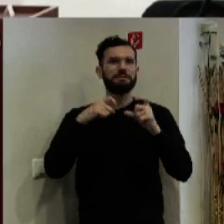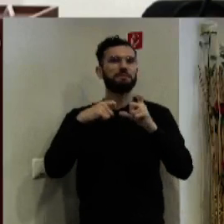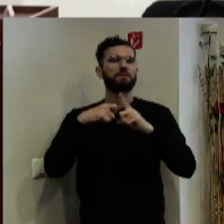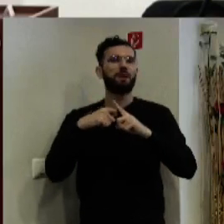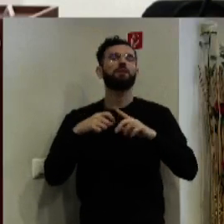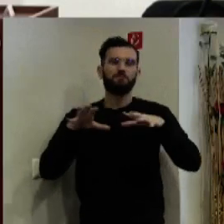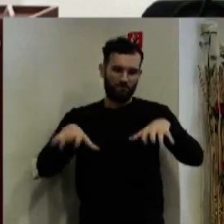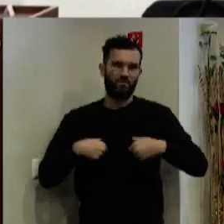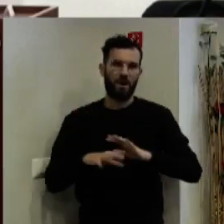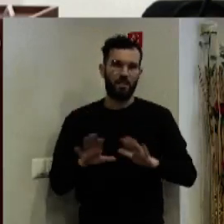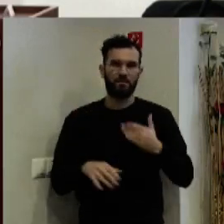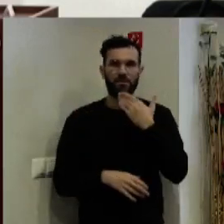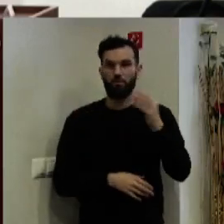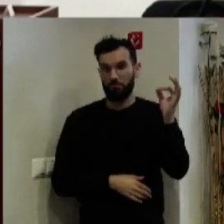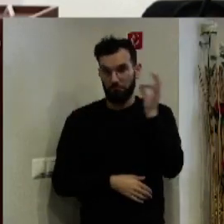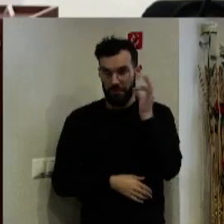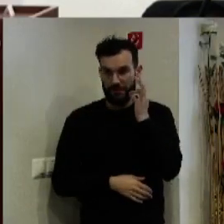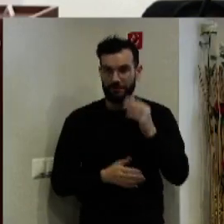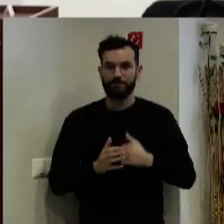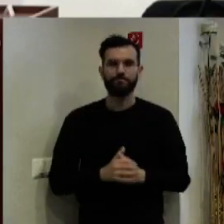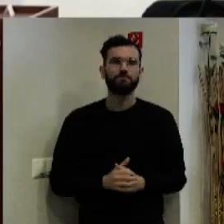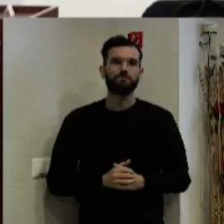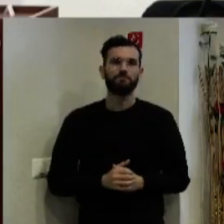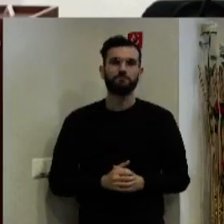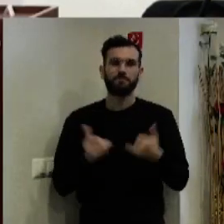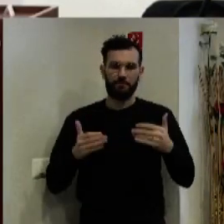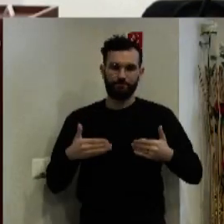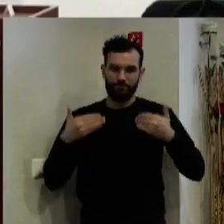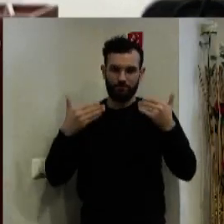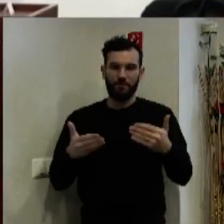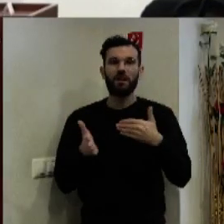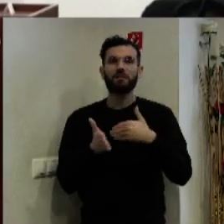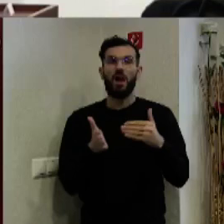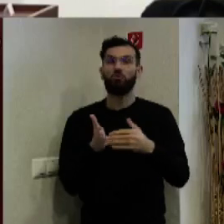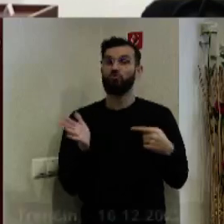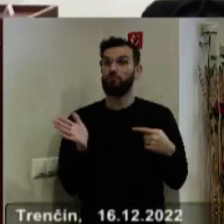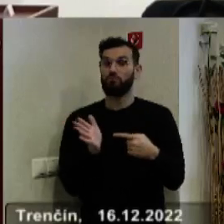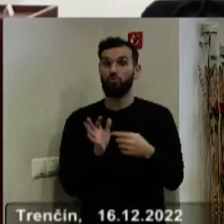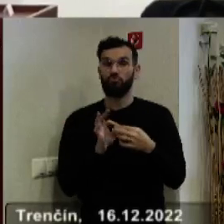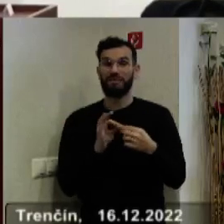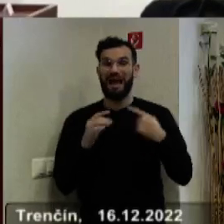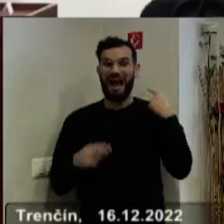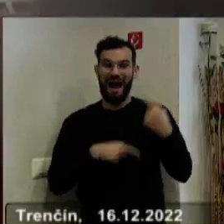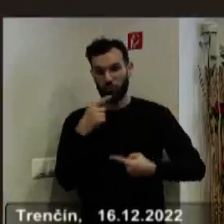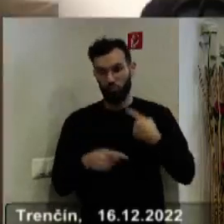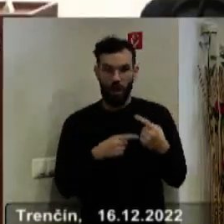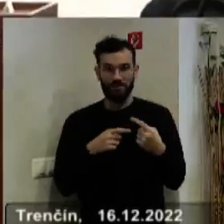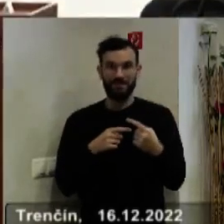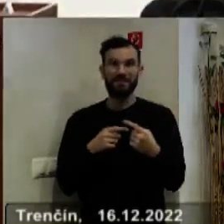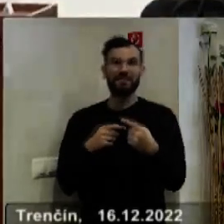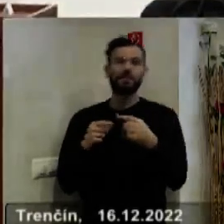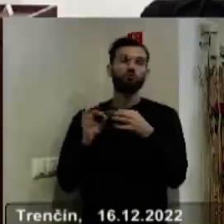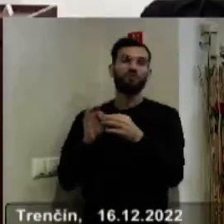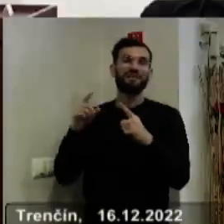schválili. Ďakujem veľmi pekne. Prejdeme k ďalšiemu bodu, a to je aktualizácia zásobníka projektových